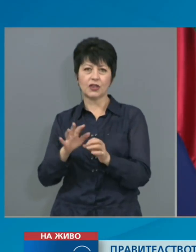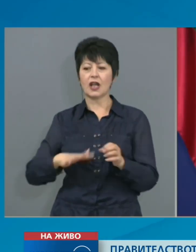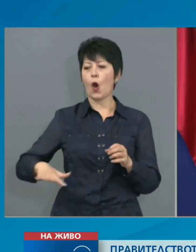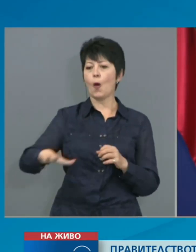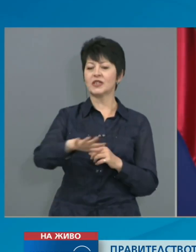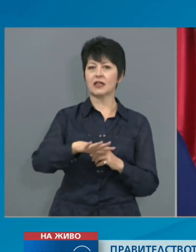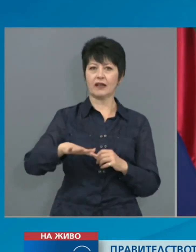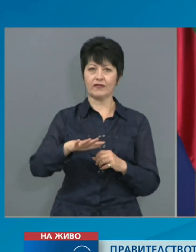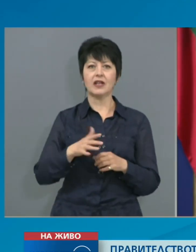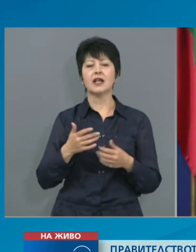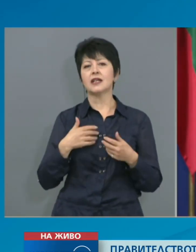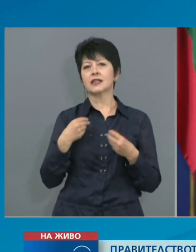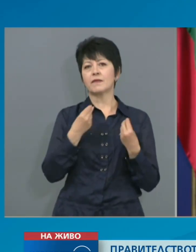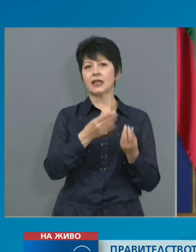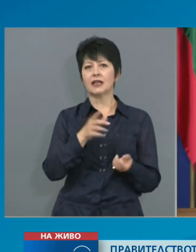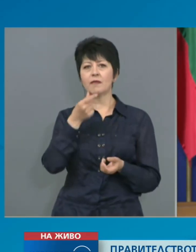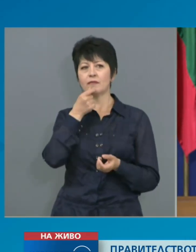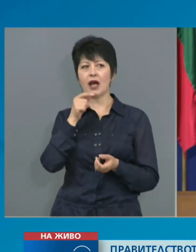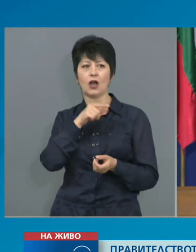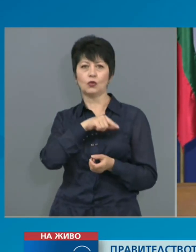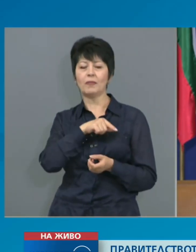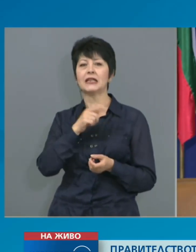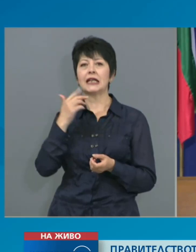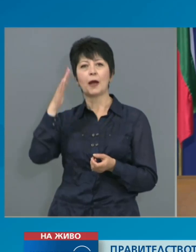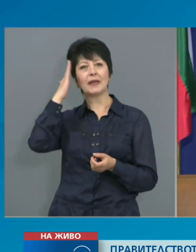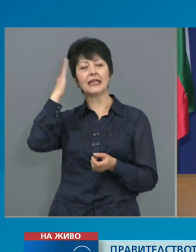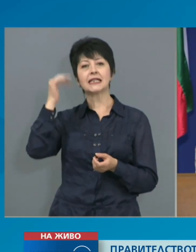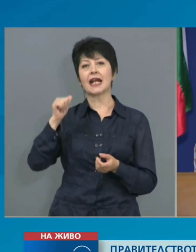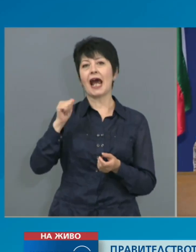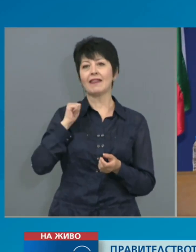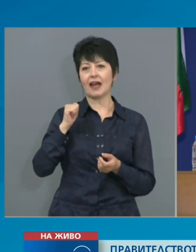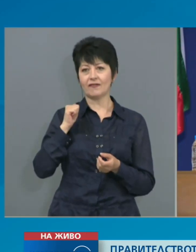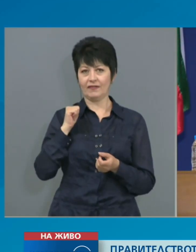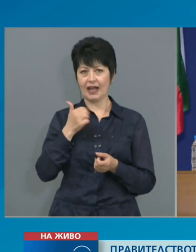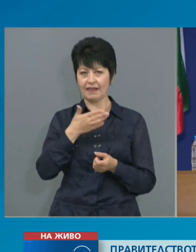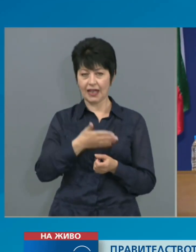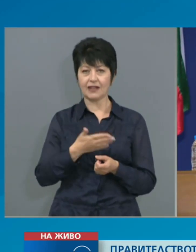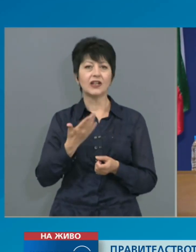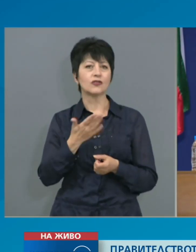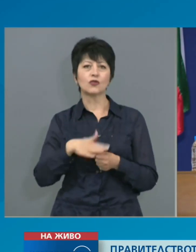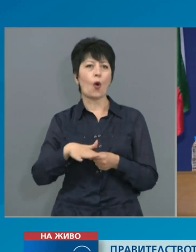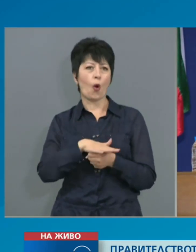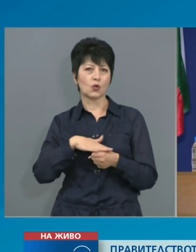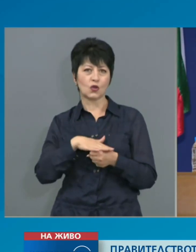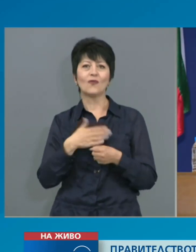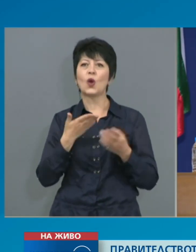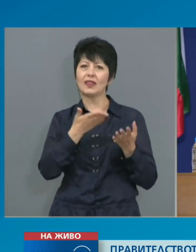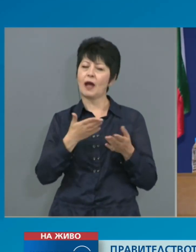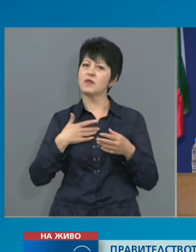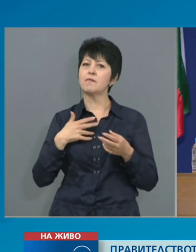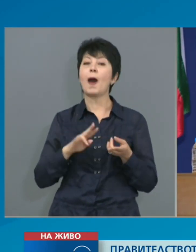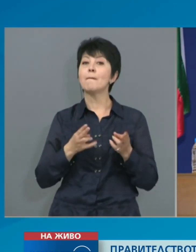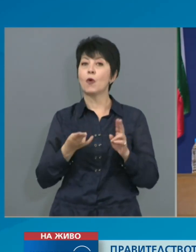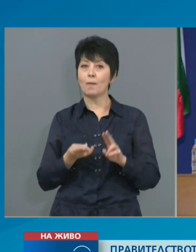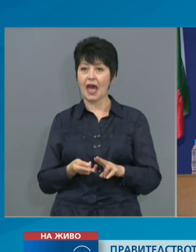на министра Ананиев, тъй като основните изменения са свързани с промейна закона за здравето, които да дадат